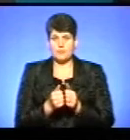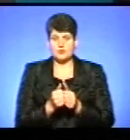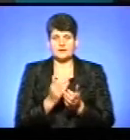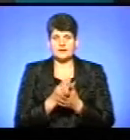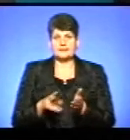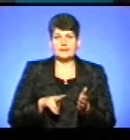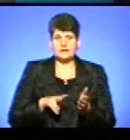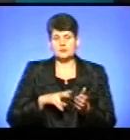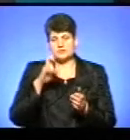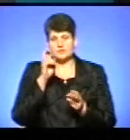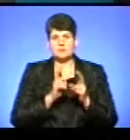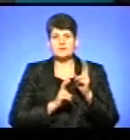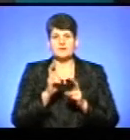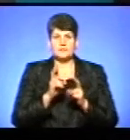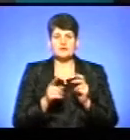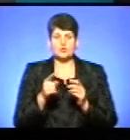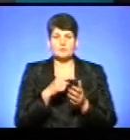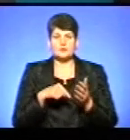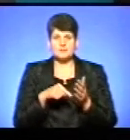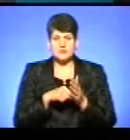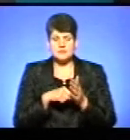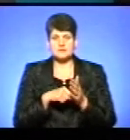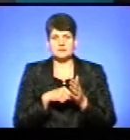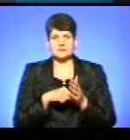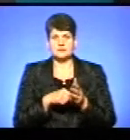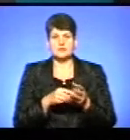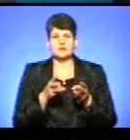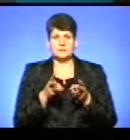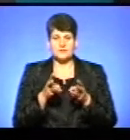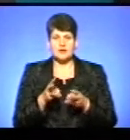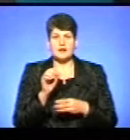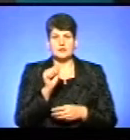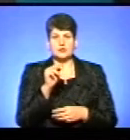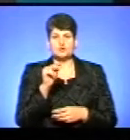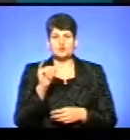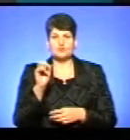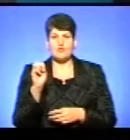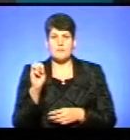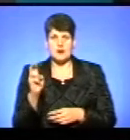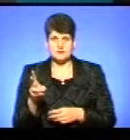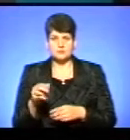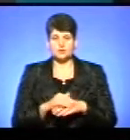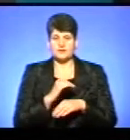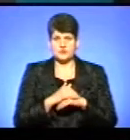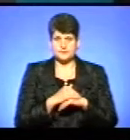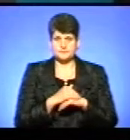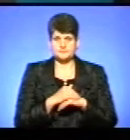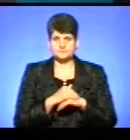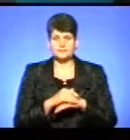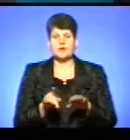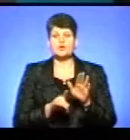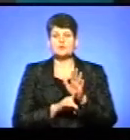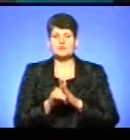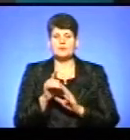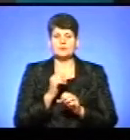директор комунального підприємства «Тернопіль. Мість Теплокомуненерго» Андрій Чумак. Доброго вечора. Доброго вечора. Розпочнемо